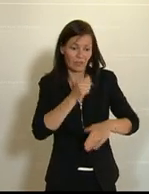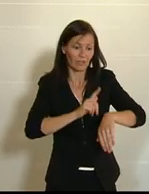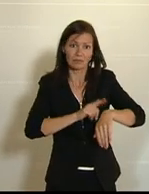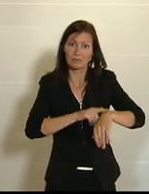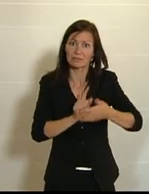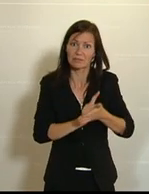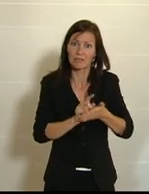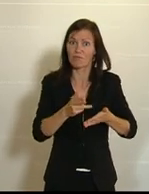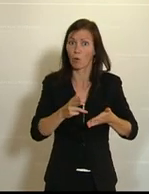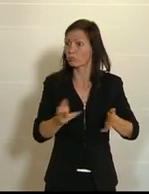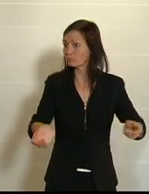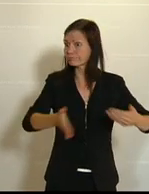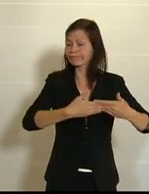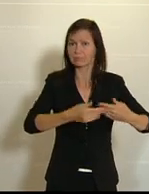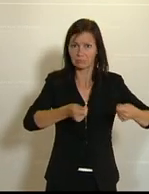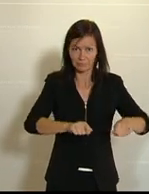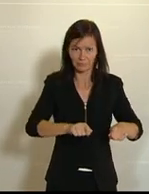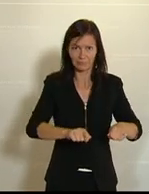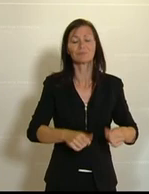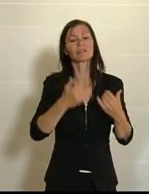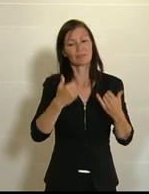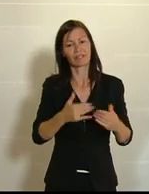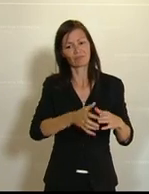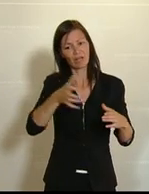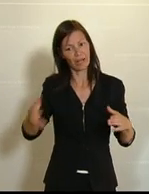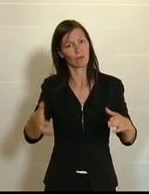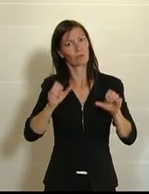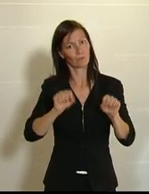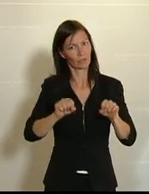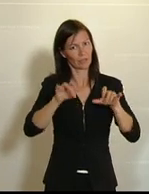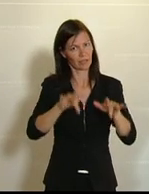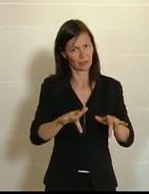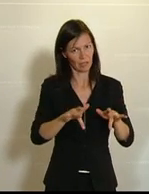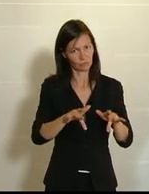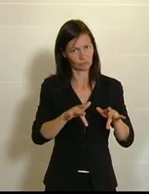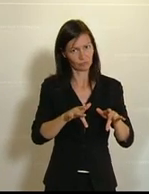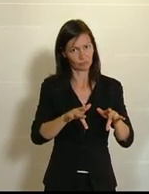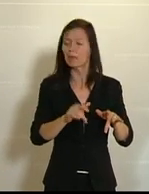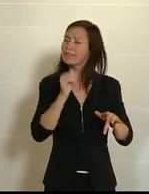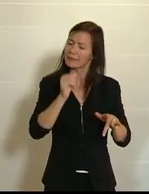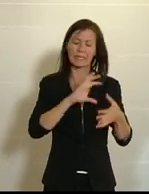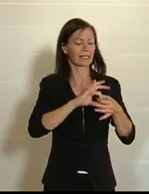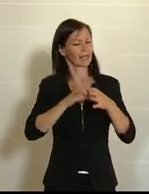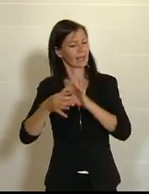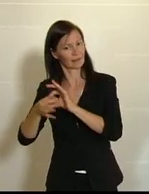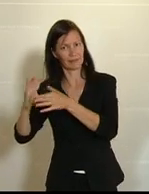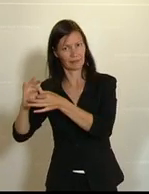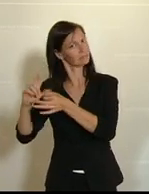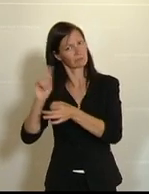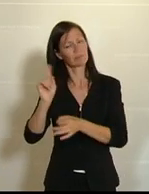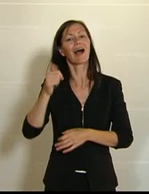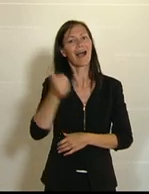erledigen konnten. Und für diese gibt es eine Verlängerungsmöglichkeit jenseits der Kettenvertragsregelung